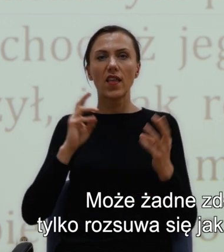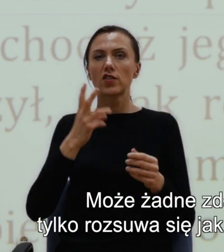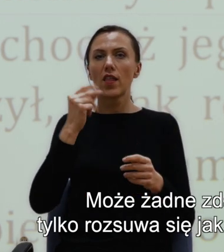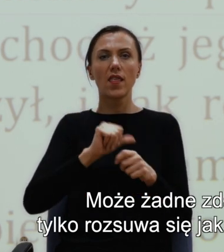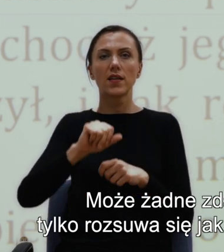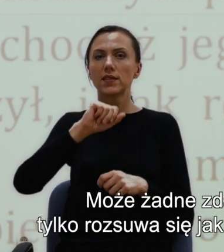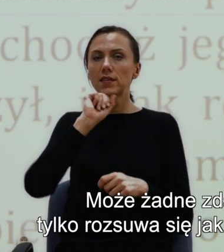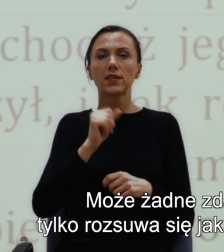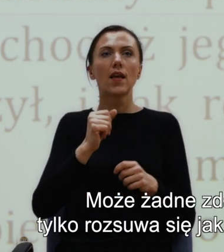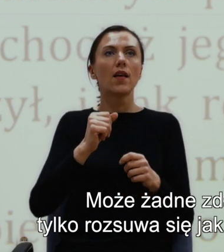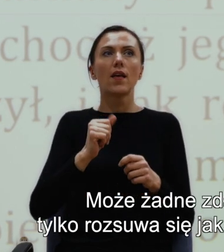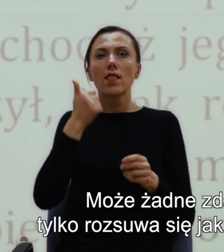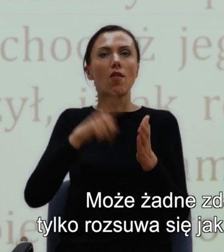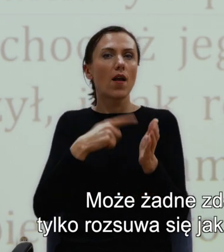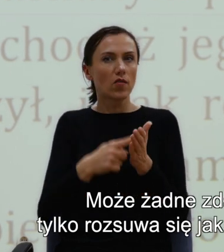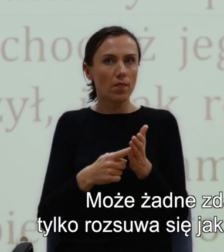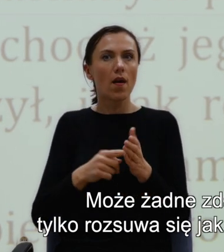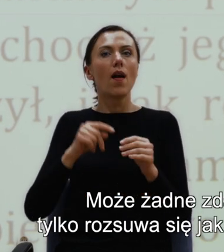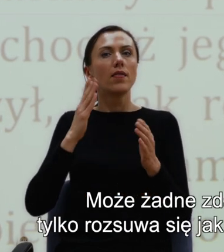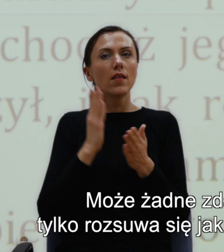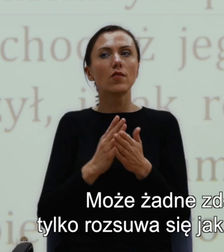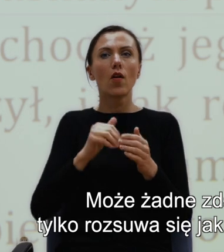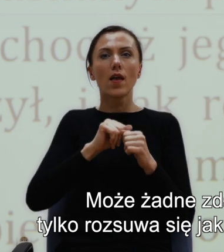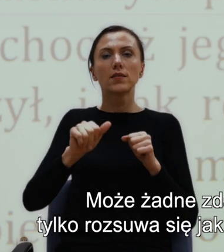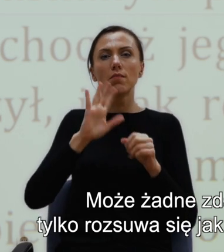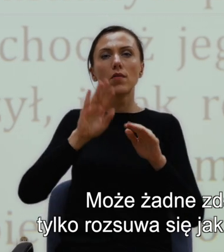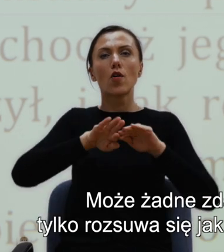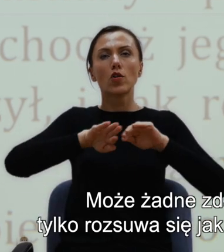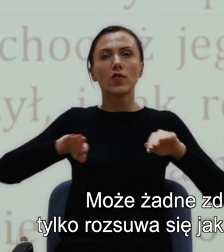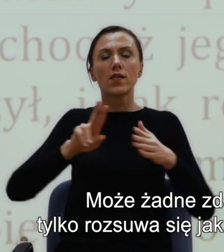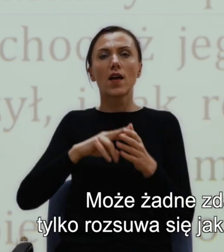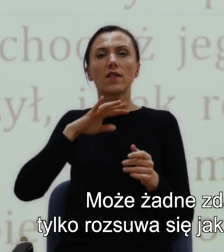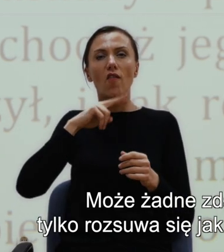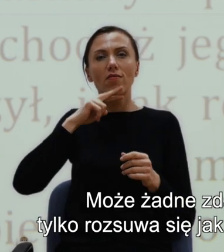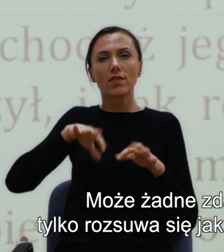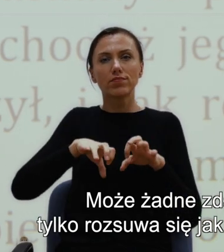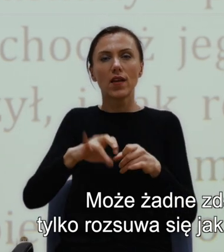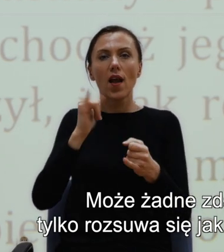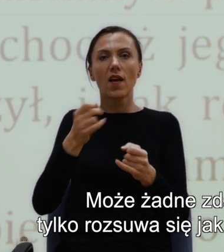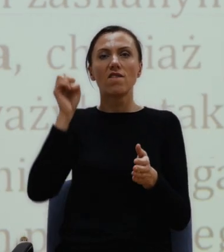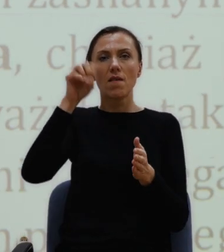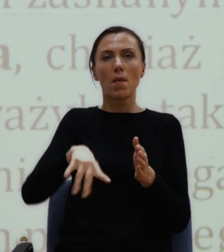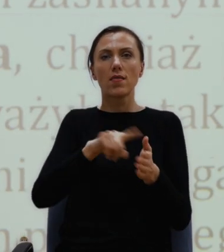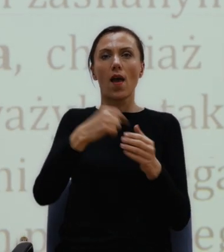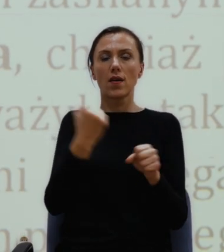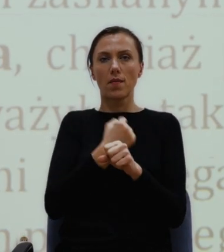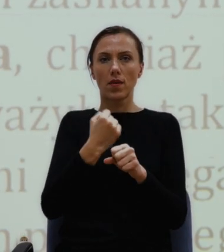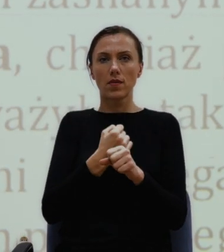czymś jednorazowym, tylko rozsuwa się jak zmarszczki na wodzie, kiedy wpada w nią kamyk. I te zmarszczki,